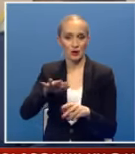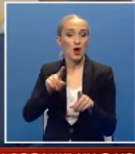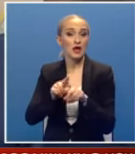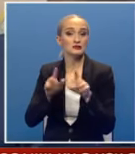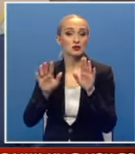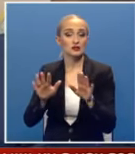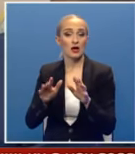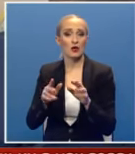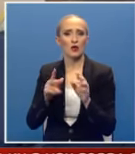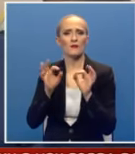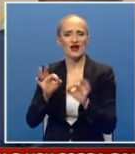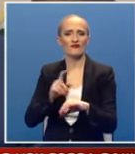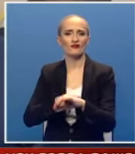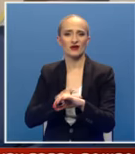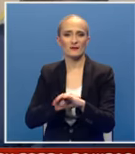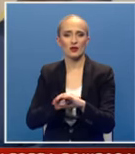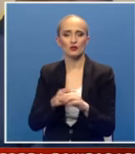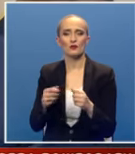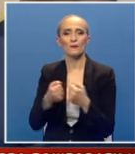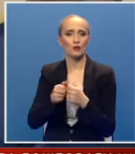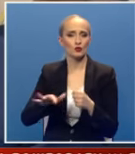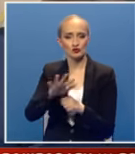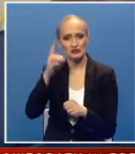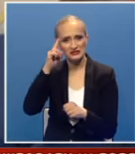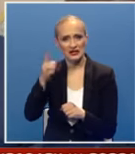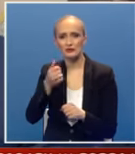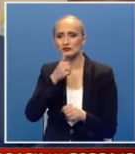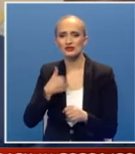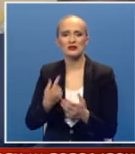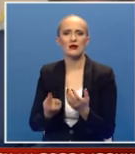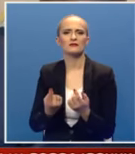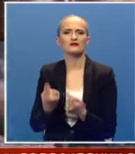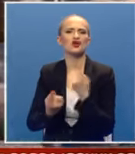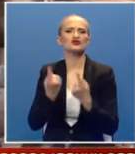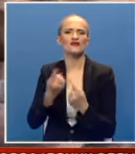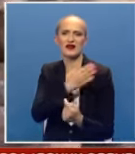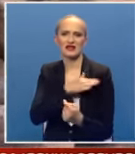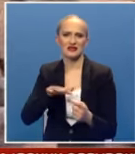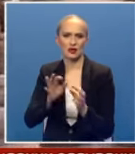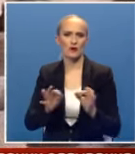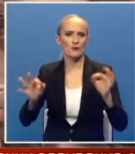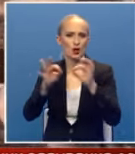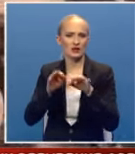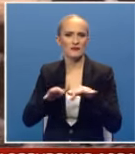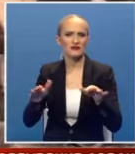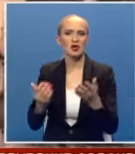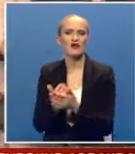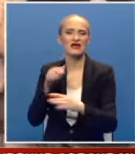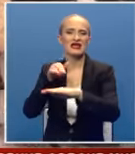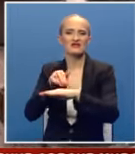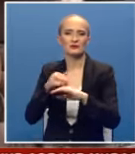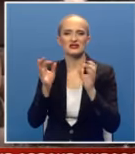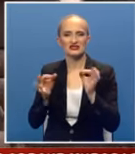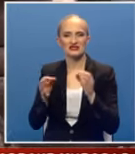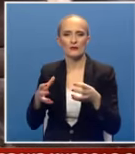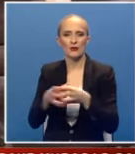tako da u realnom vremenu, u realnom prostoru znamo šta nam se dešava na terenu. Projekat implementacije novog informacijenog